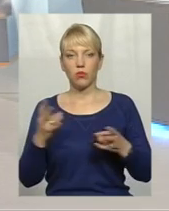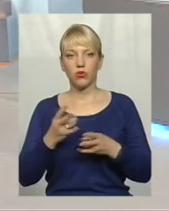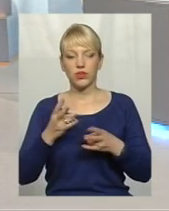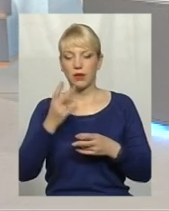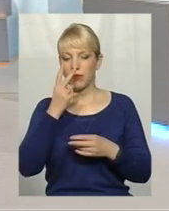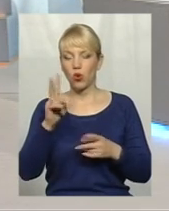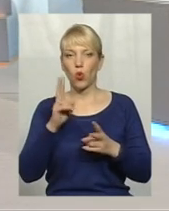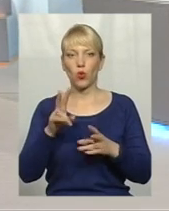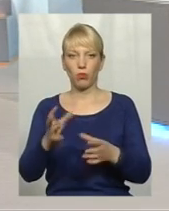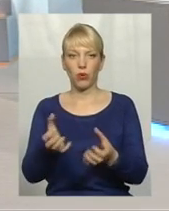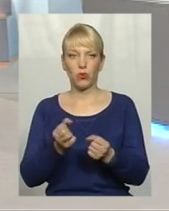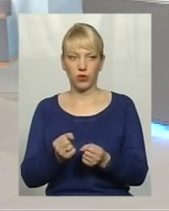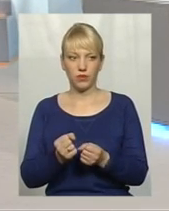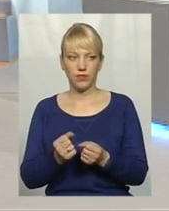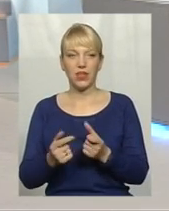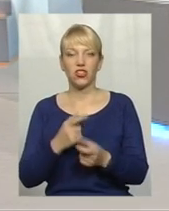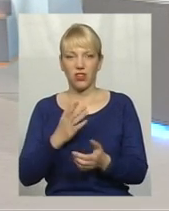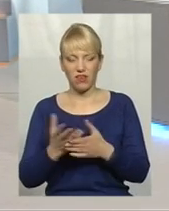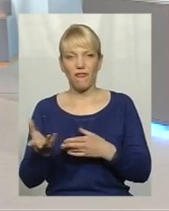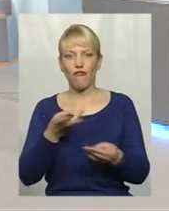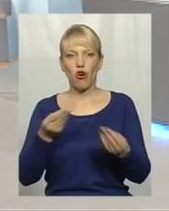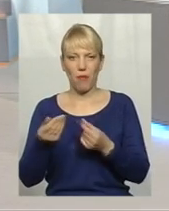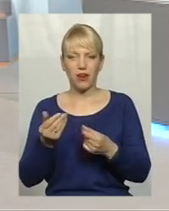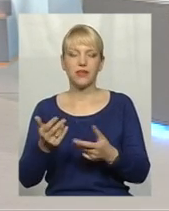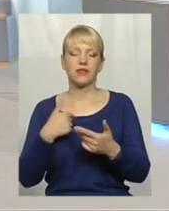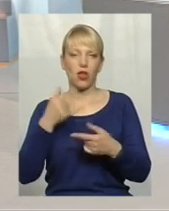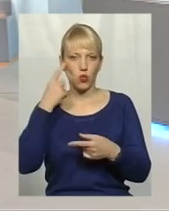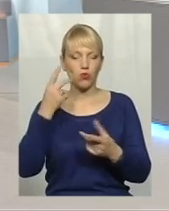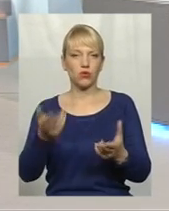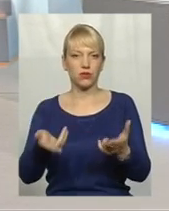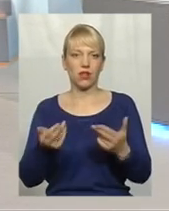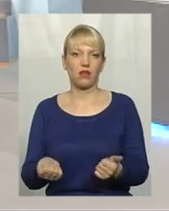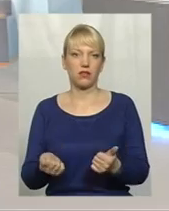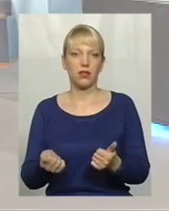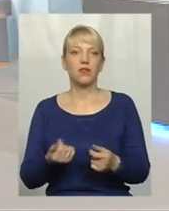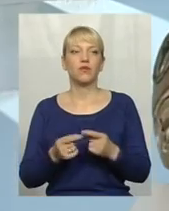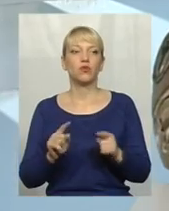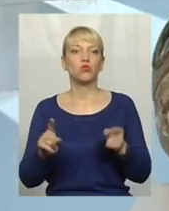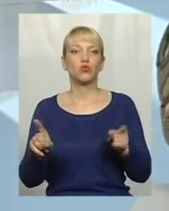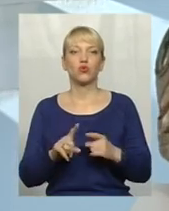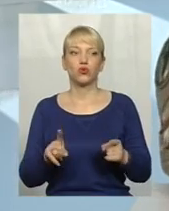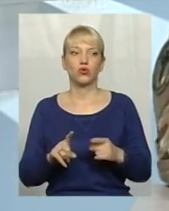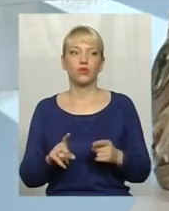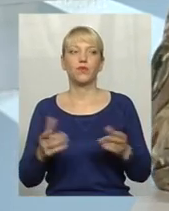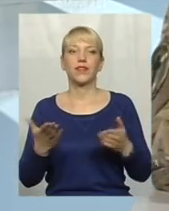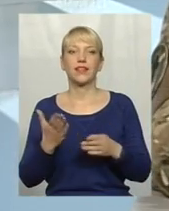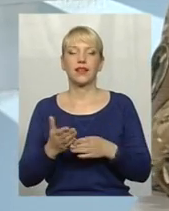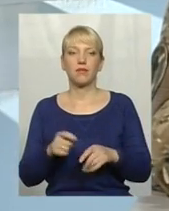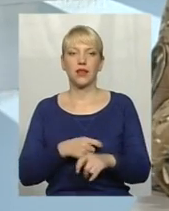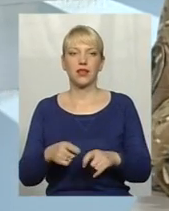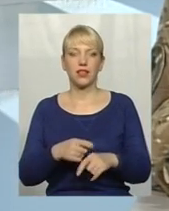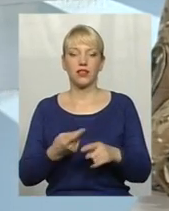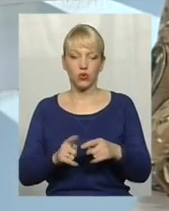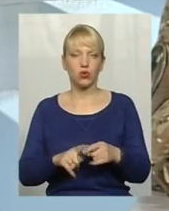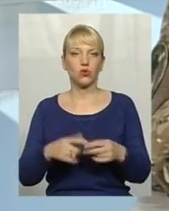Чи відбувається формальність? Я думаю, так, тому що, знаєте, який є матеріал, з того